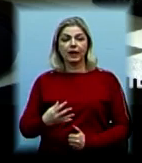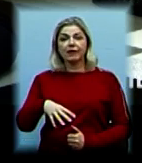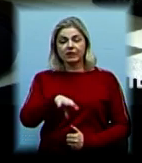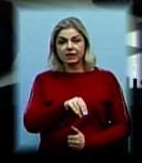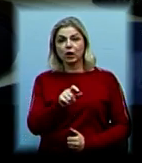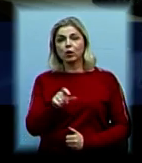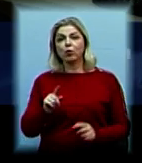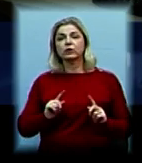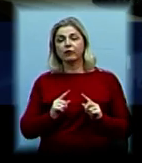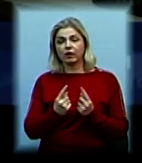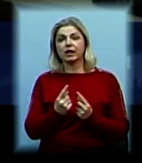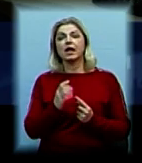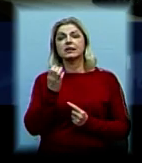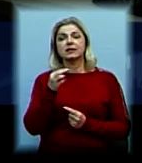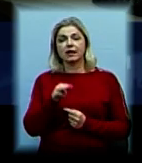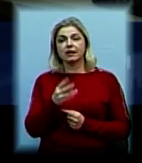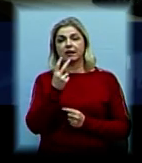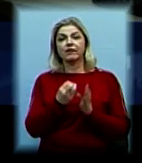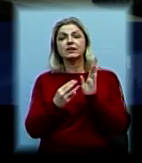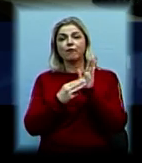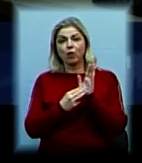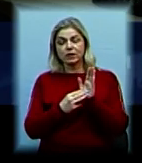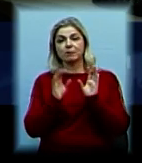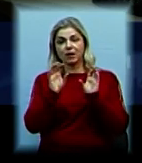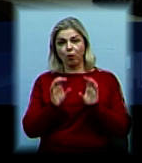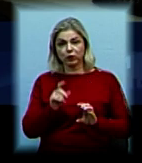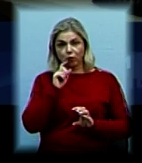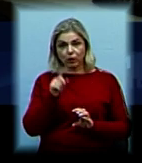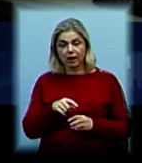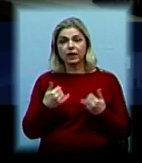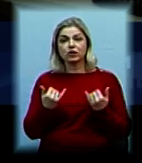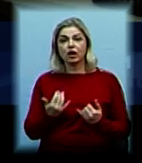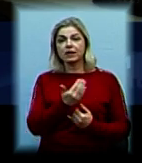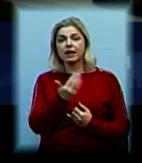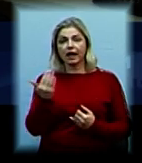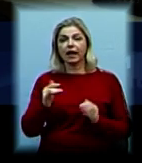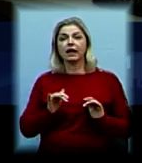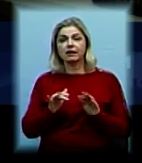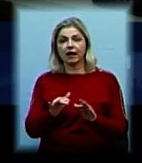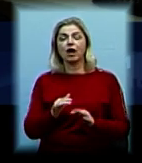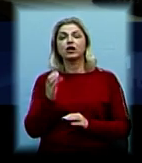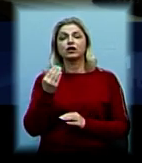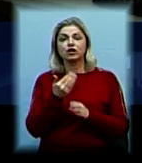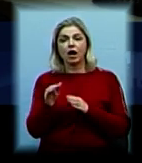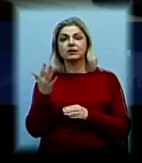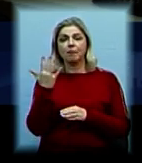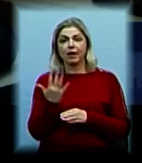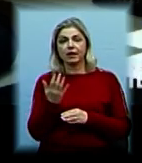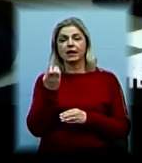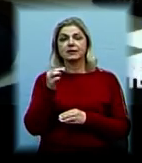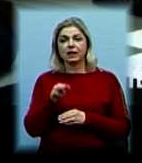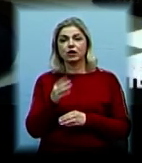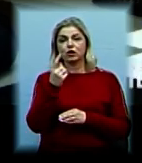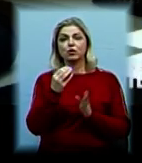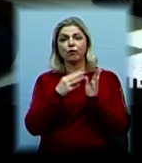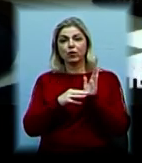затримані в порядці статті 208 КПК України. На даний час їх дії кваліфіковані за частиною 5 статті 185